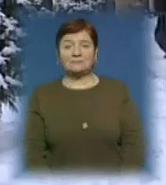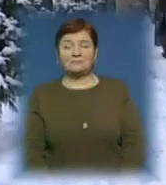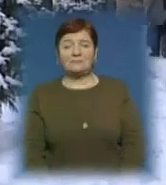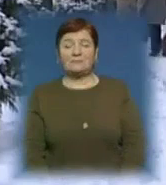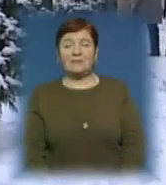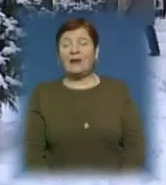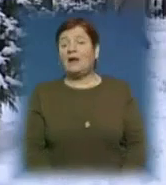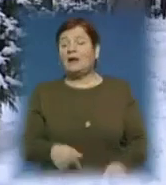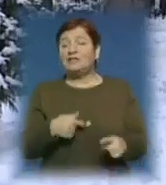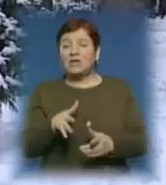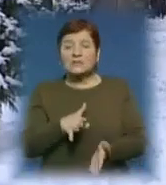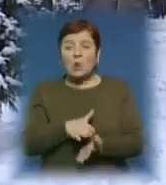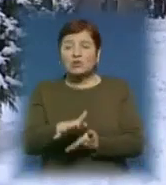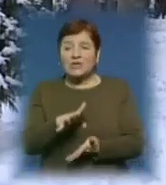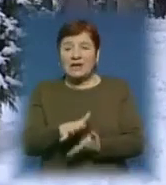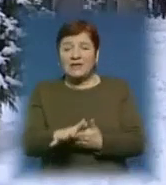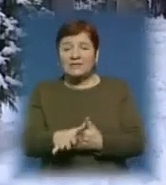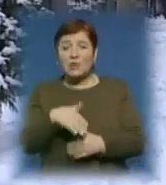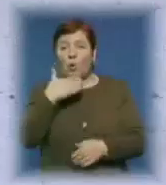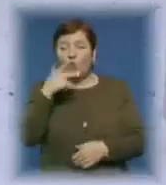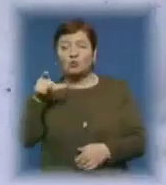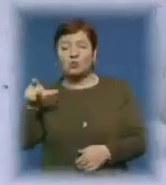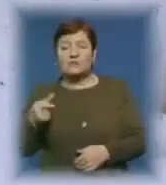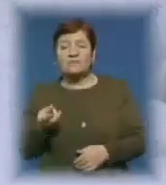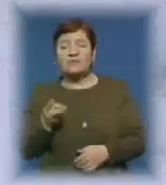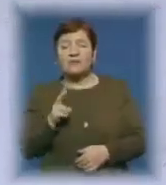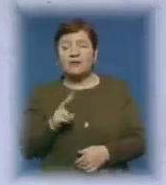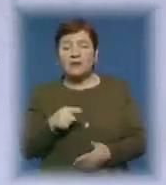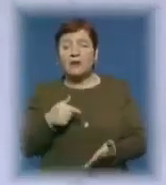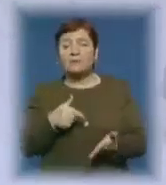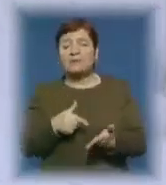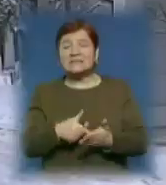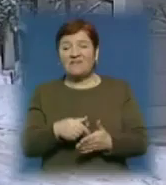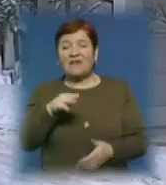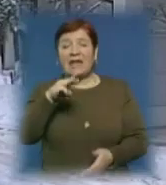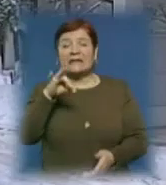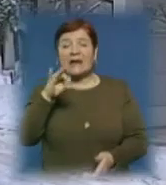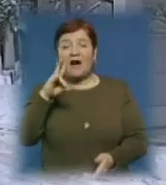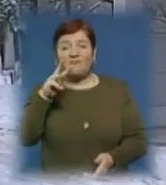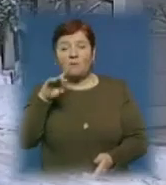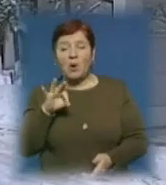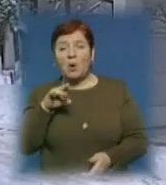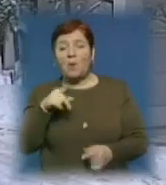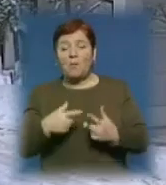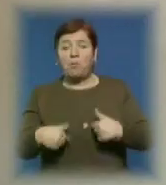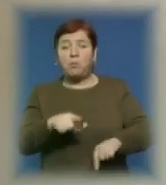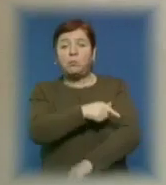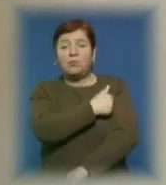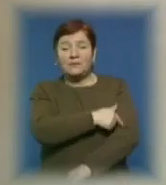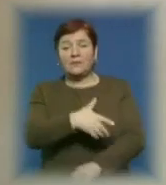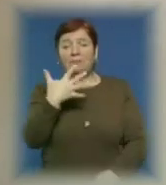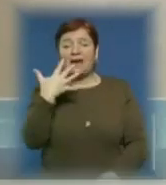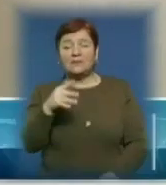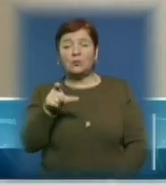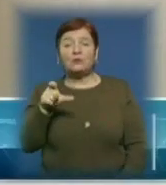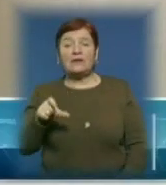Через Ожеледицю Ушруці дедалі частіше відвідують місцевий травмопункт. Щодня серед 40 пацієнтів – п'ятеро